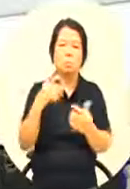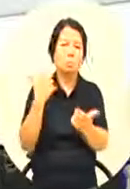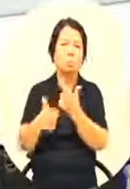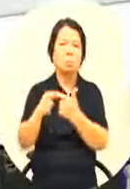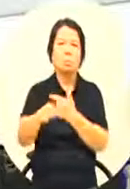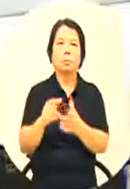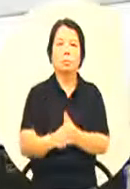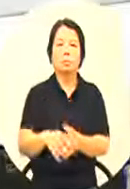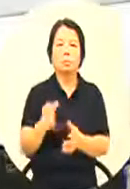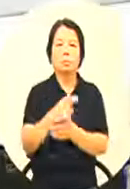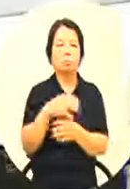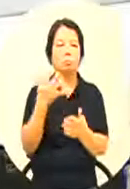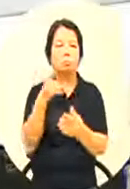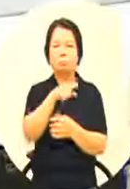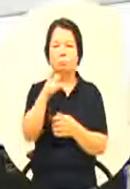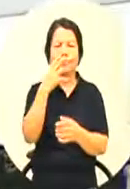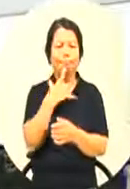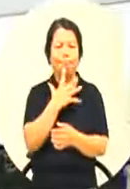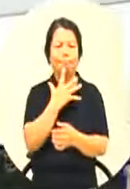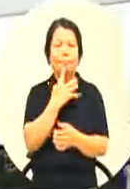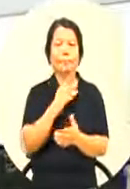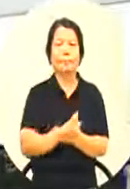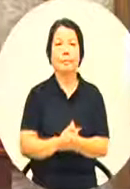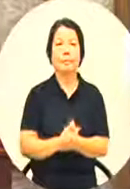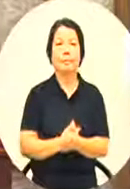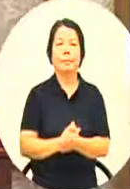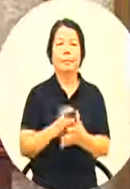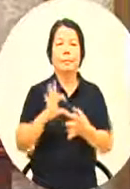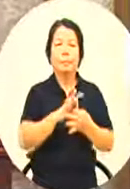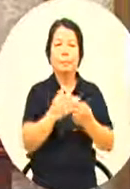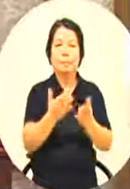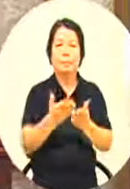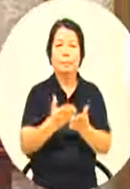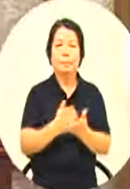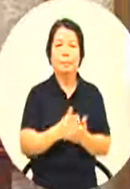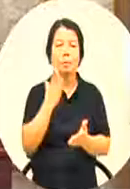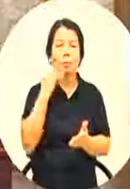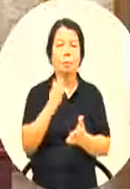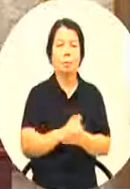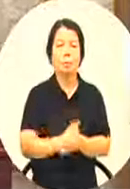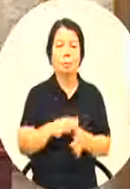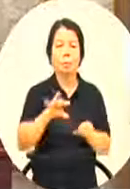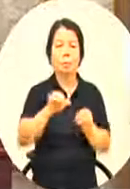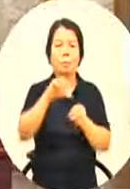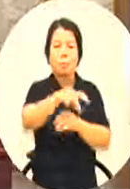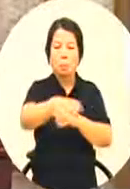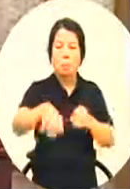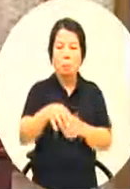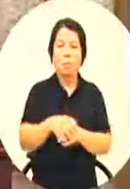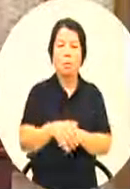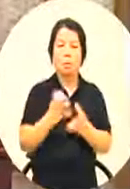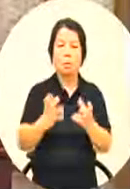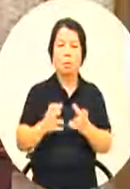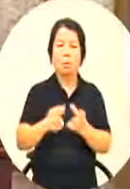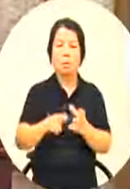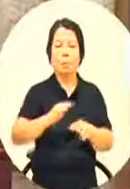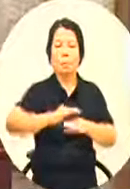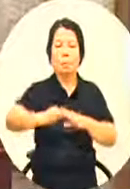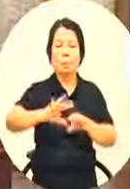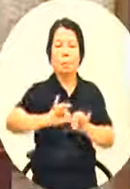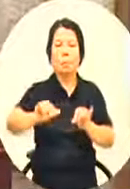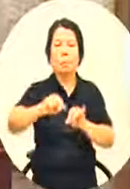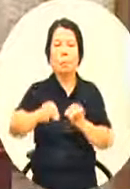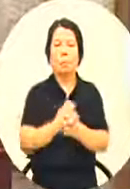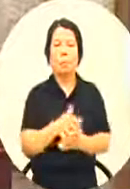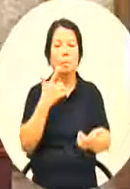不是很矛盾吗有关那个 我刚才有说如果场地的设施如果是不符